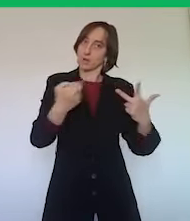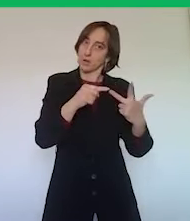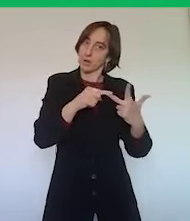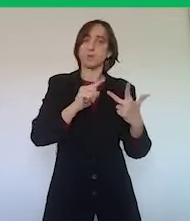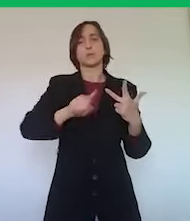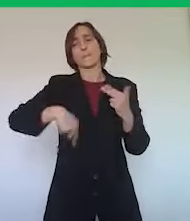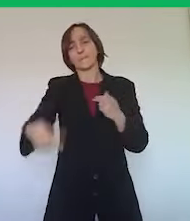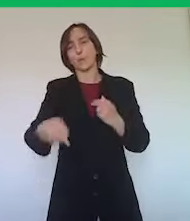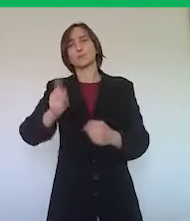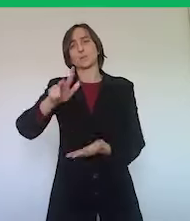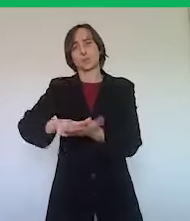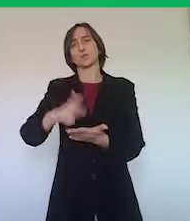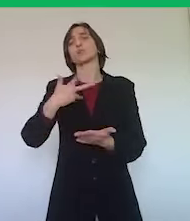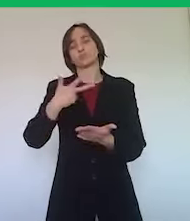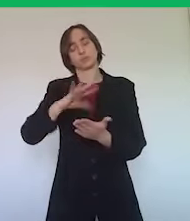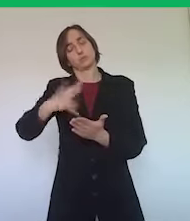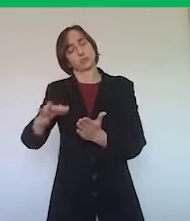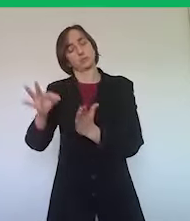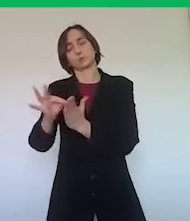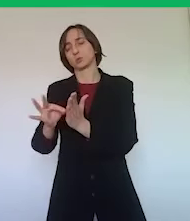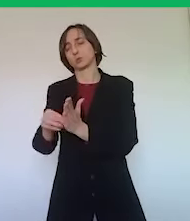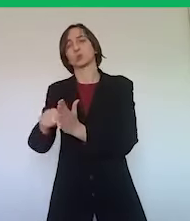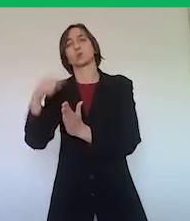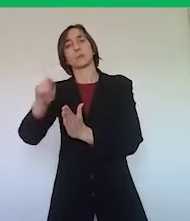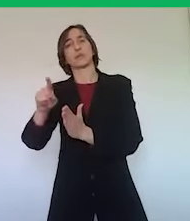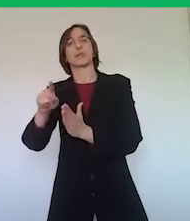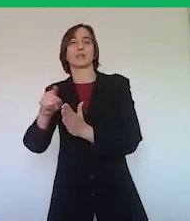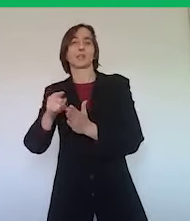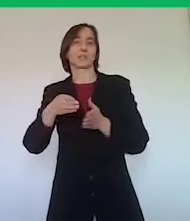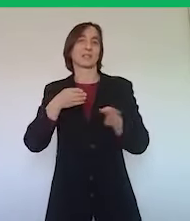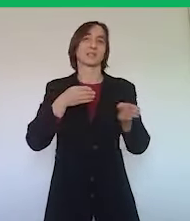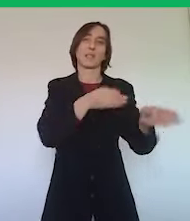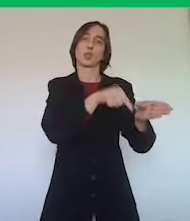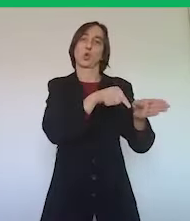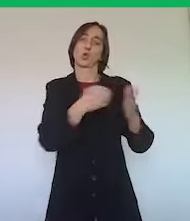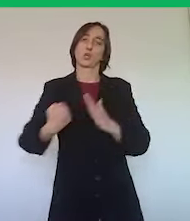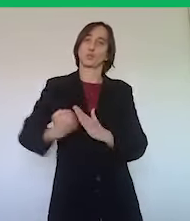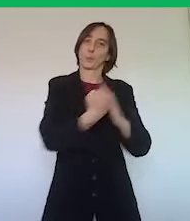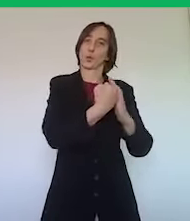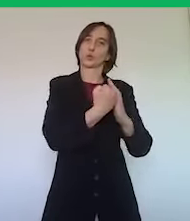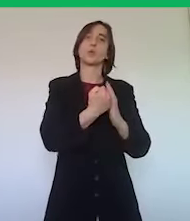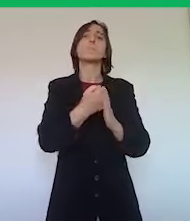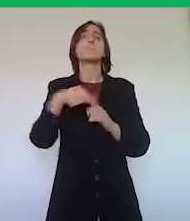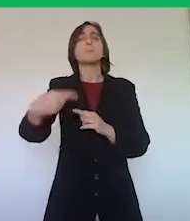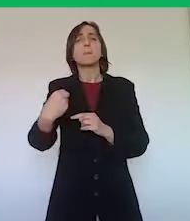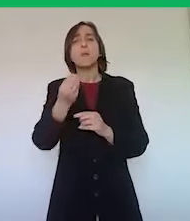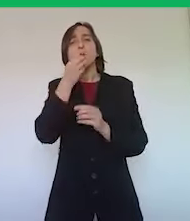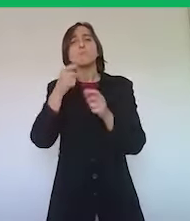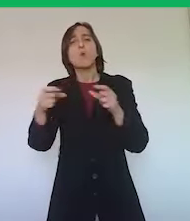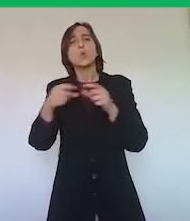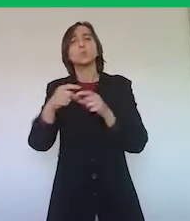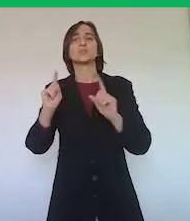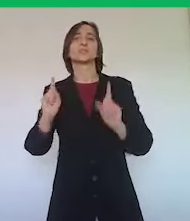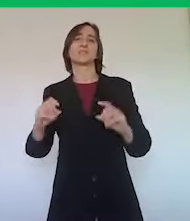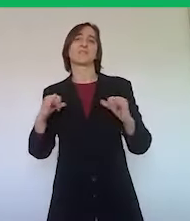essere ulteriori misure a sostegno del settore, primo fra tutti il bonus vacanza, che è una sorta di